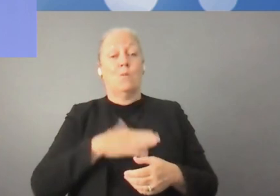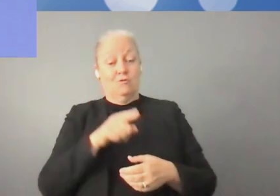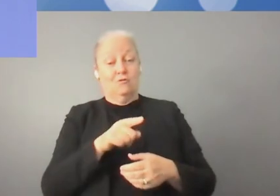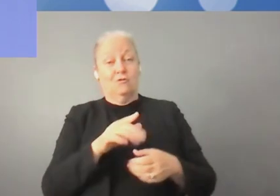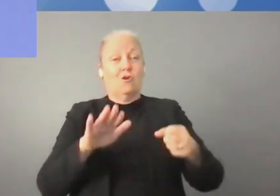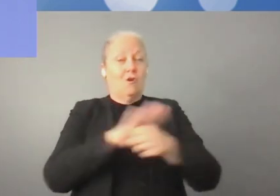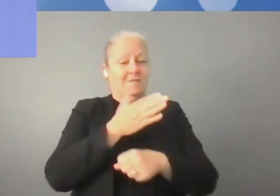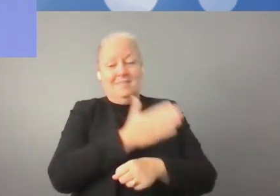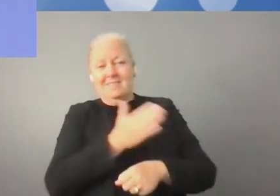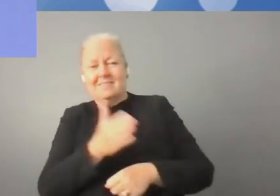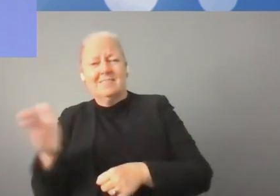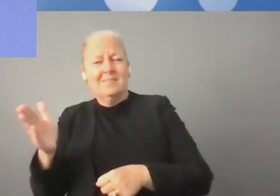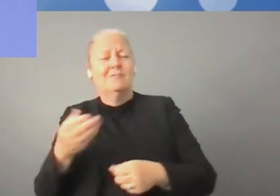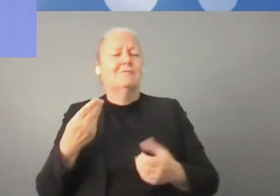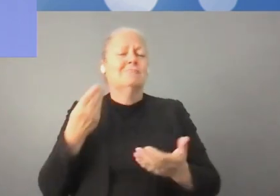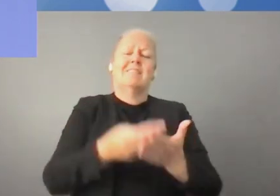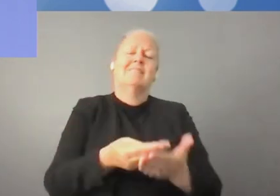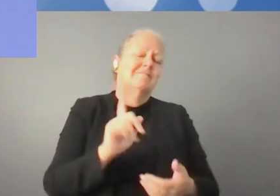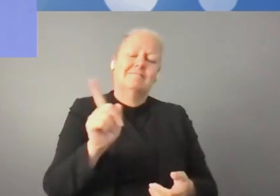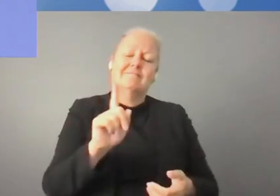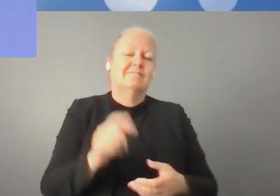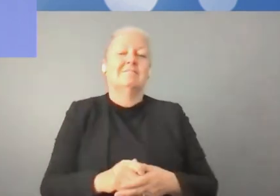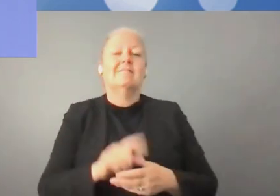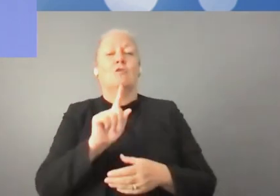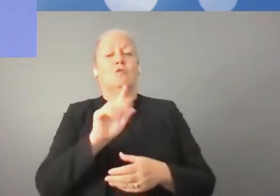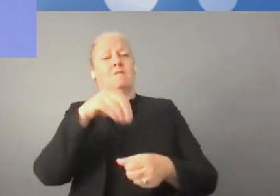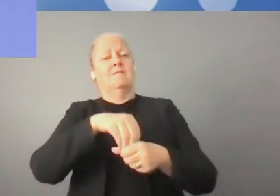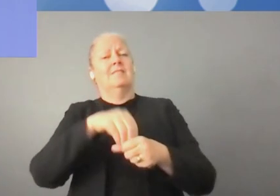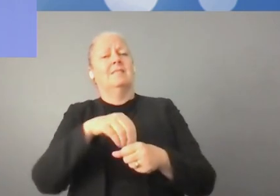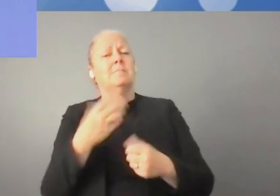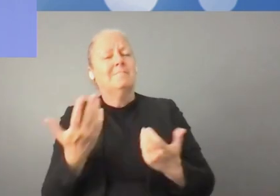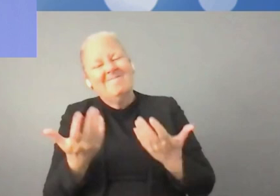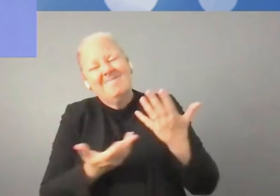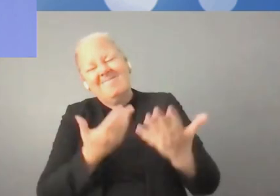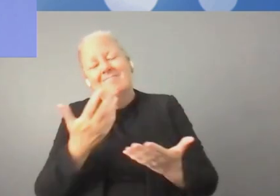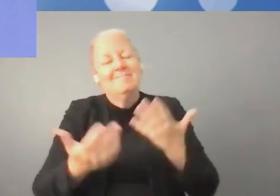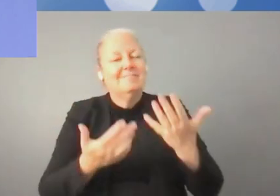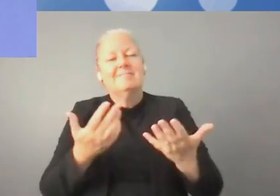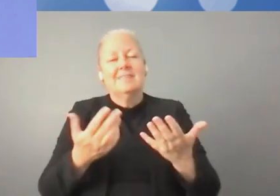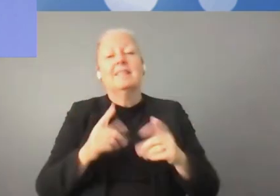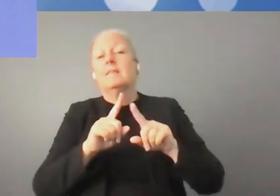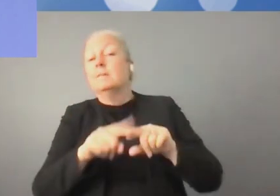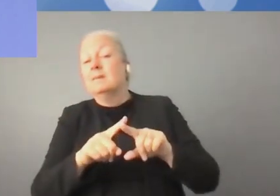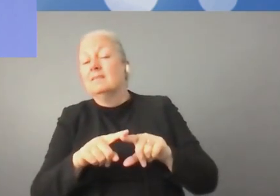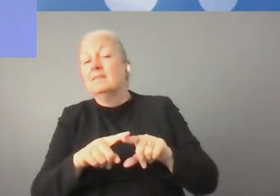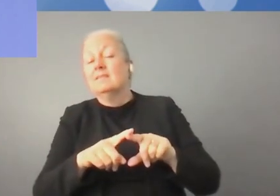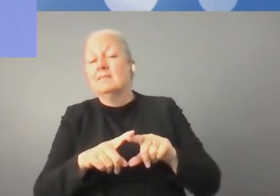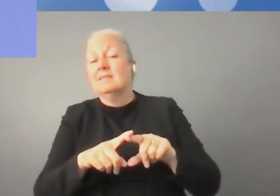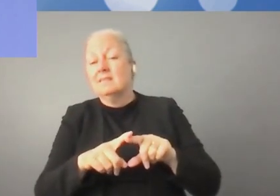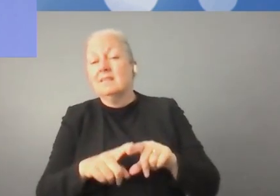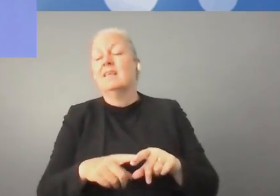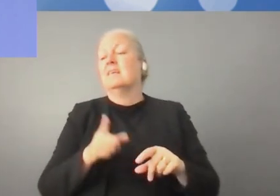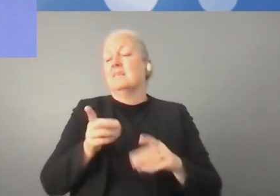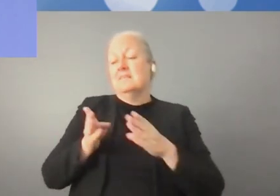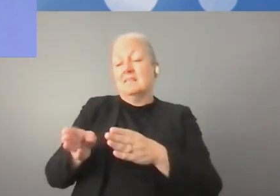Ces entrepreneurs veulent développer leur activité business de manière autonome. Il avait aussi été question d'un